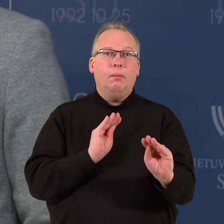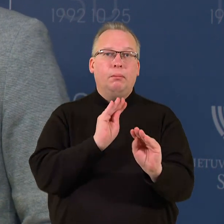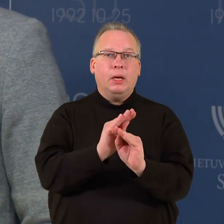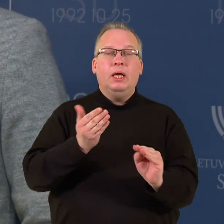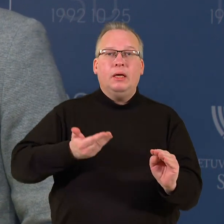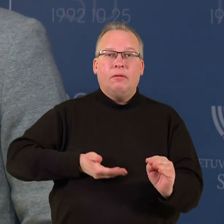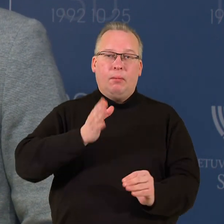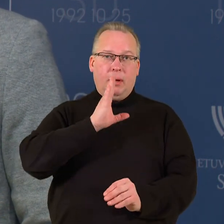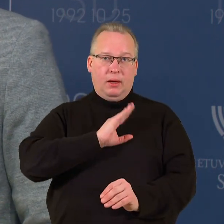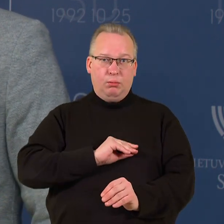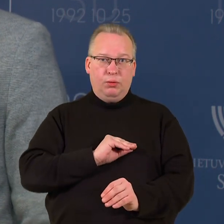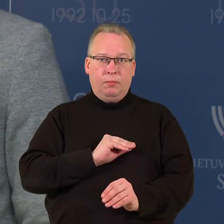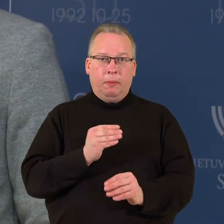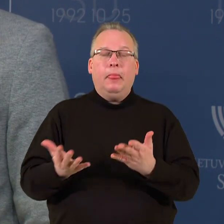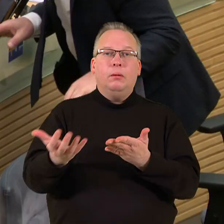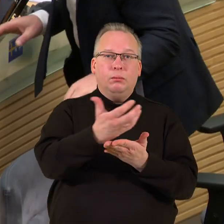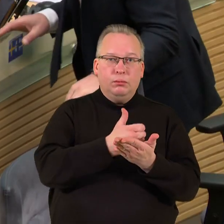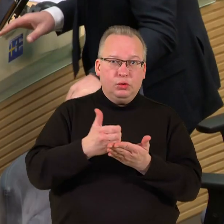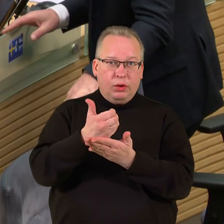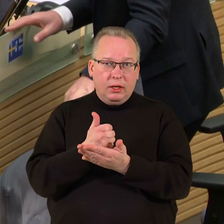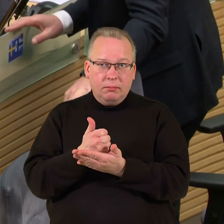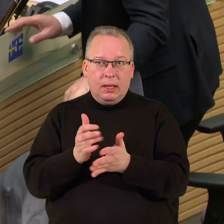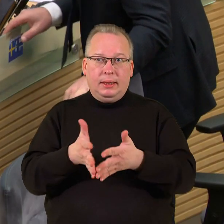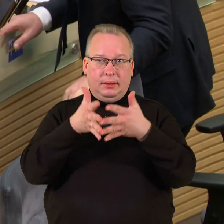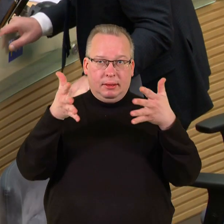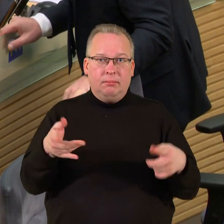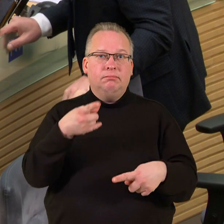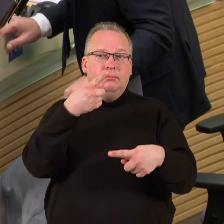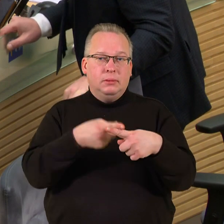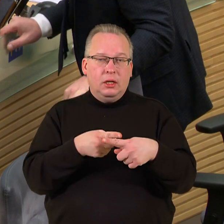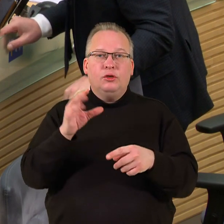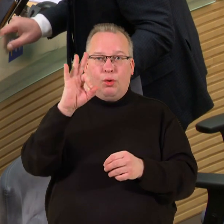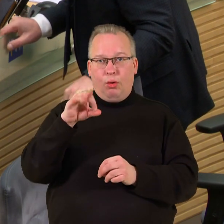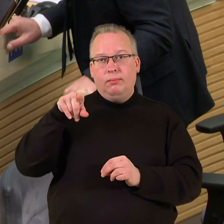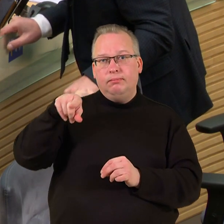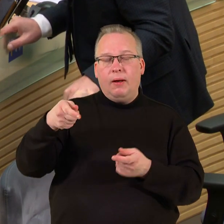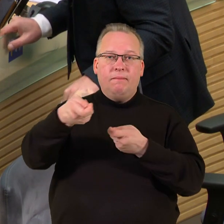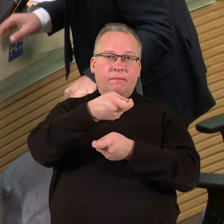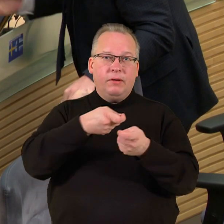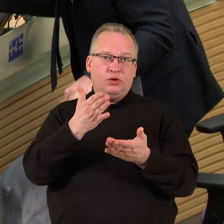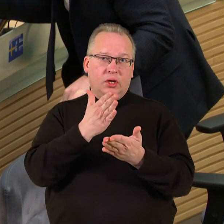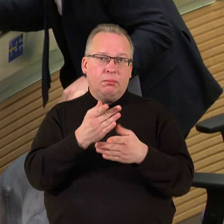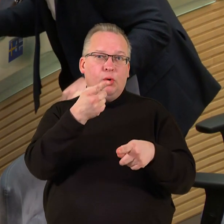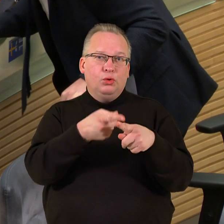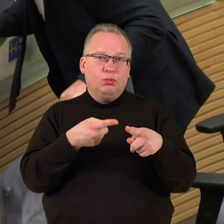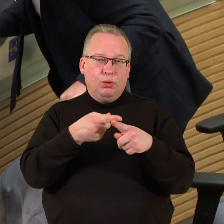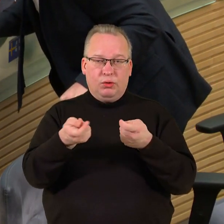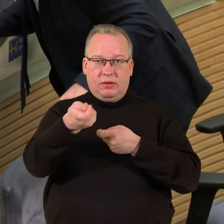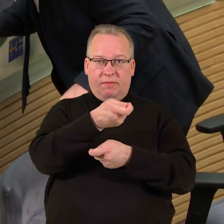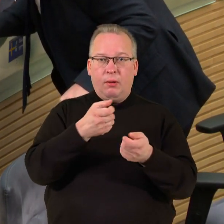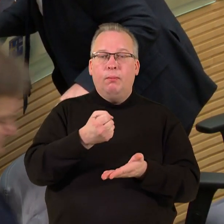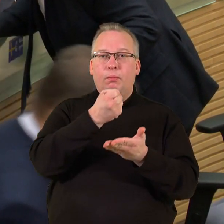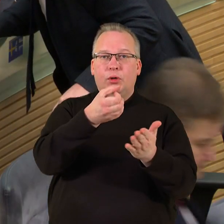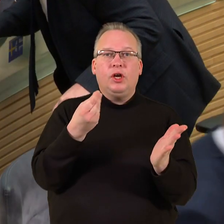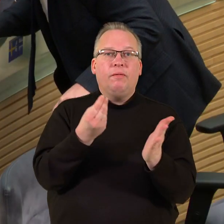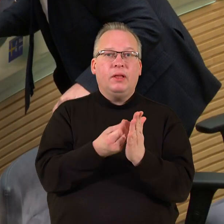gyventojų pajamų mokesčio surinkimas, kad didelė dalis to verslo yra smulkus verslas. Biudžeto